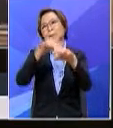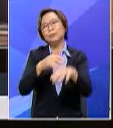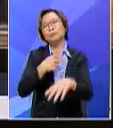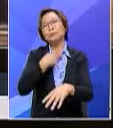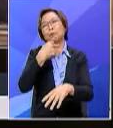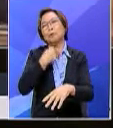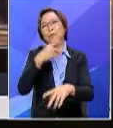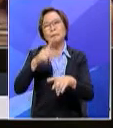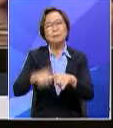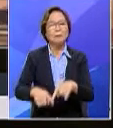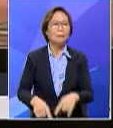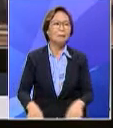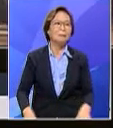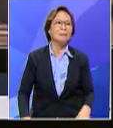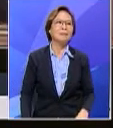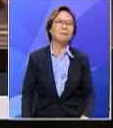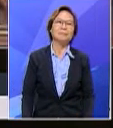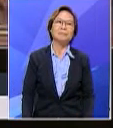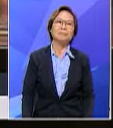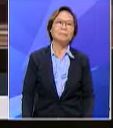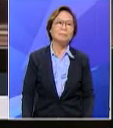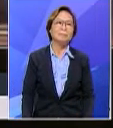berkenaan dengan melodika awalnya